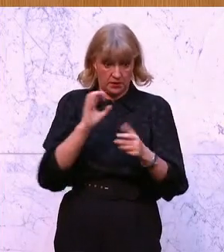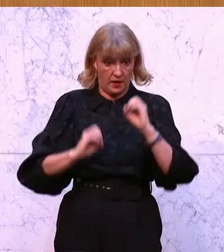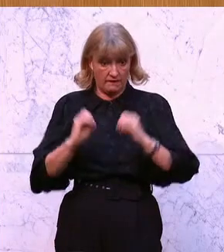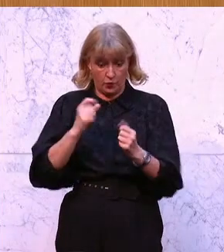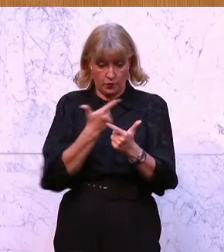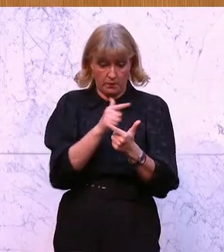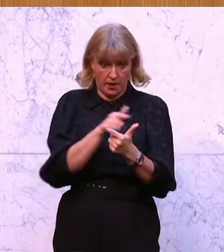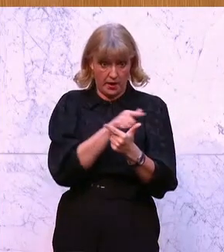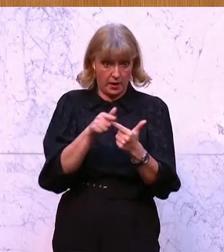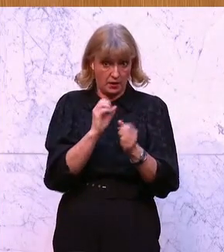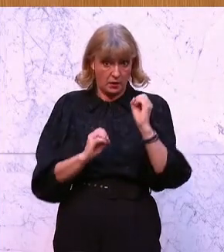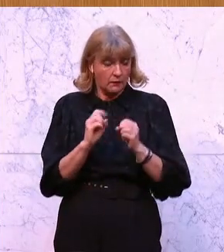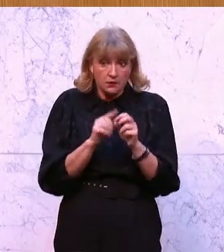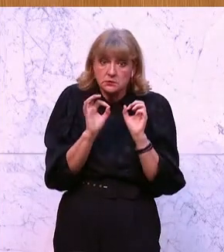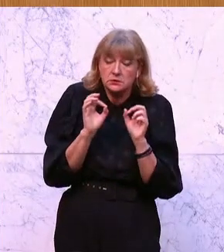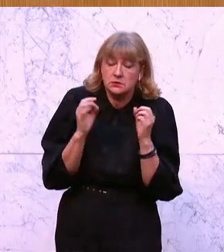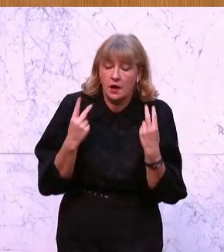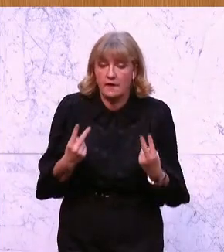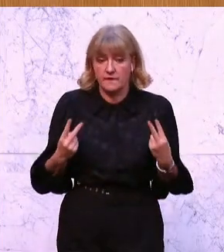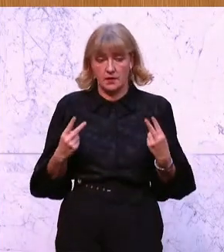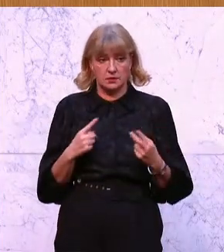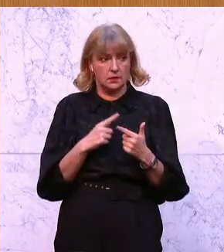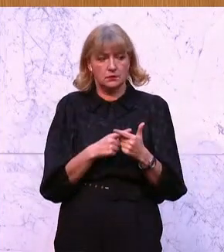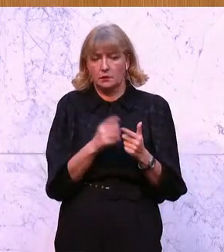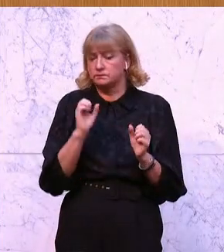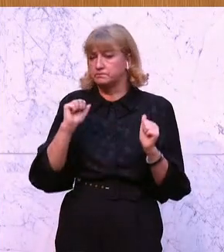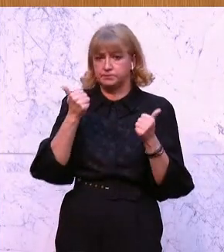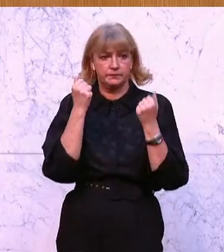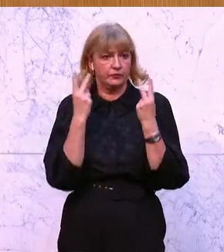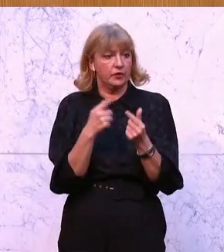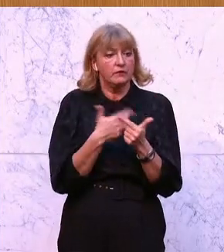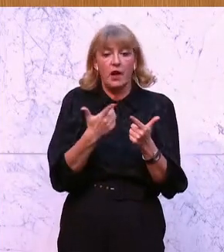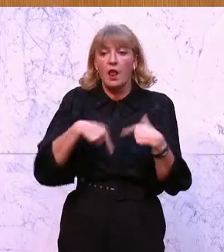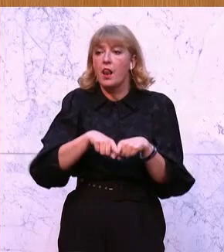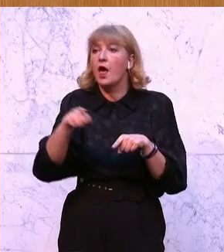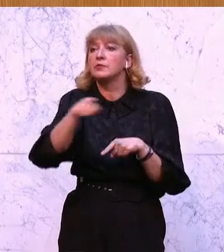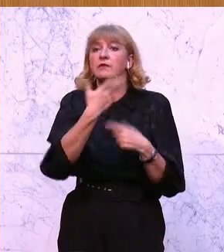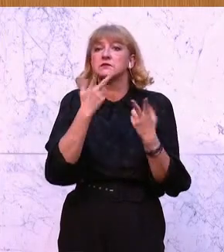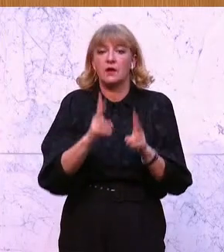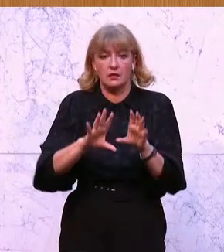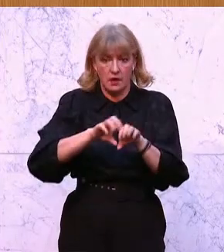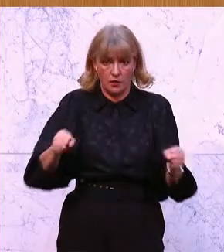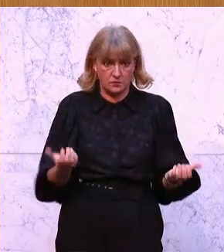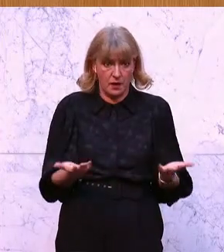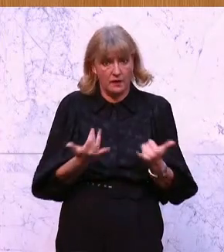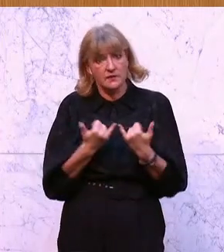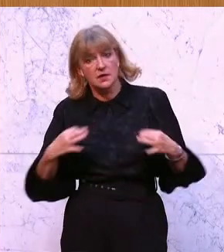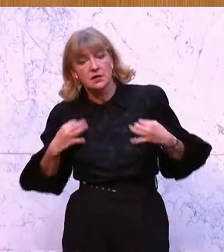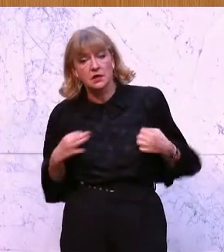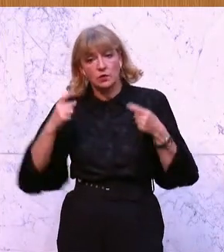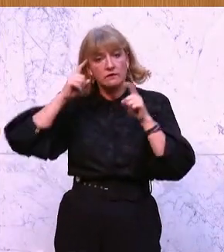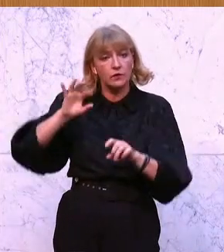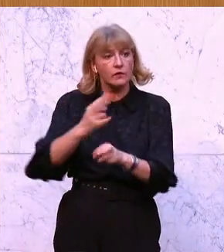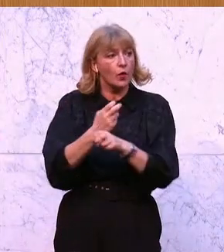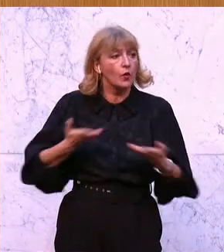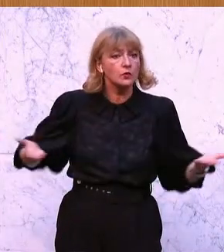beiden Bereiche ist ganz essentiell und eigentlich ausschlaggebend dafür, was sie denn mit den Ländern vereinbaren sollten und wie die Gesundheitsversorgung für